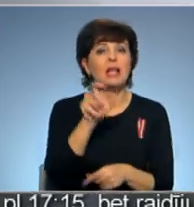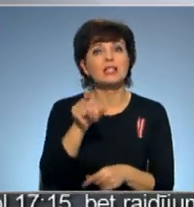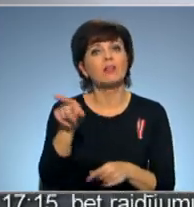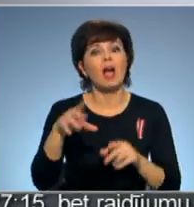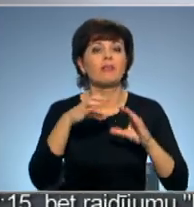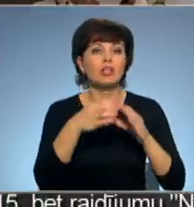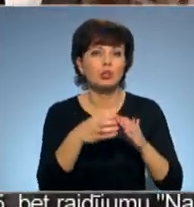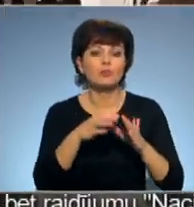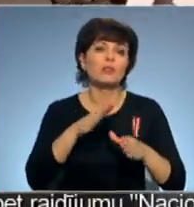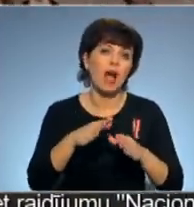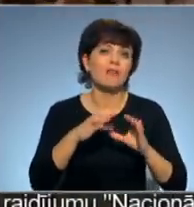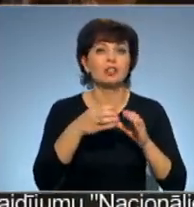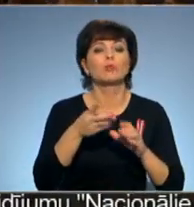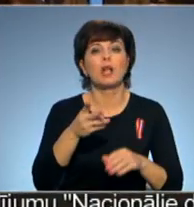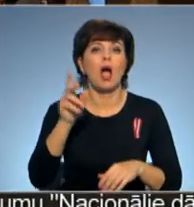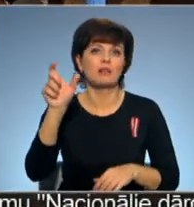visums kā cilvēks.